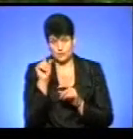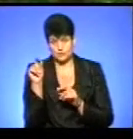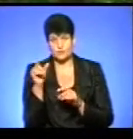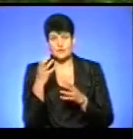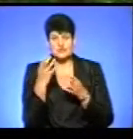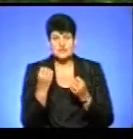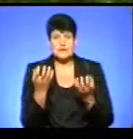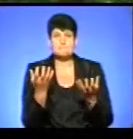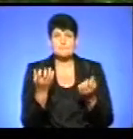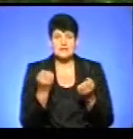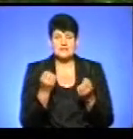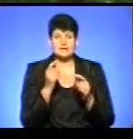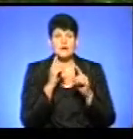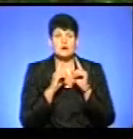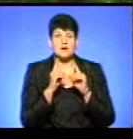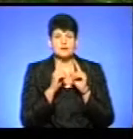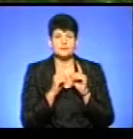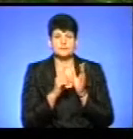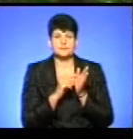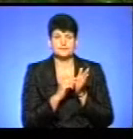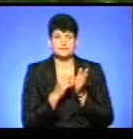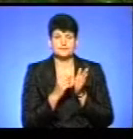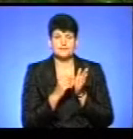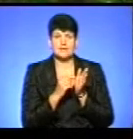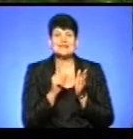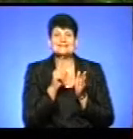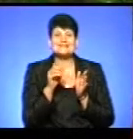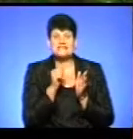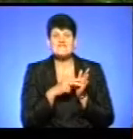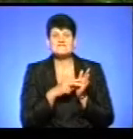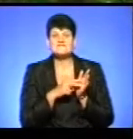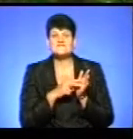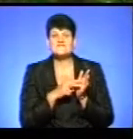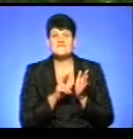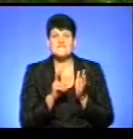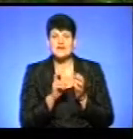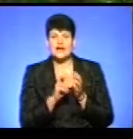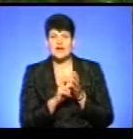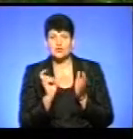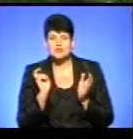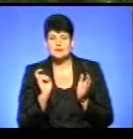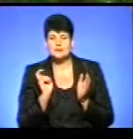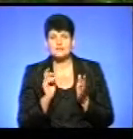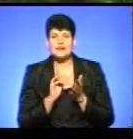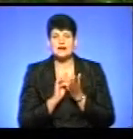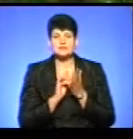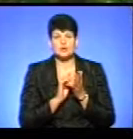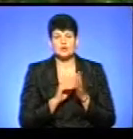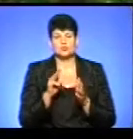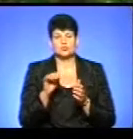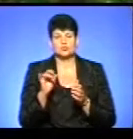прийнято радою наступне. За виключенням гастрольних турів